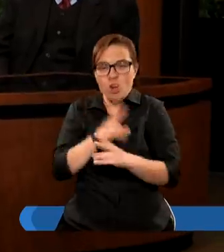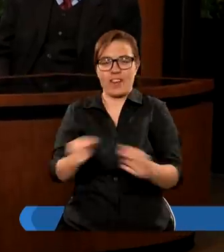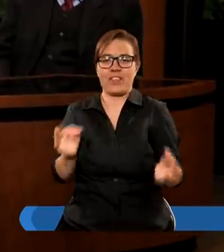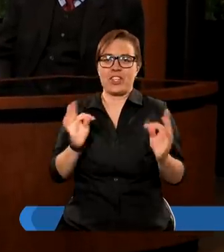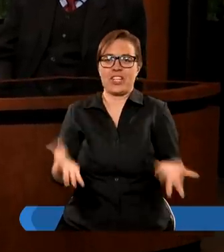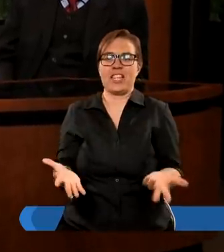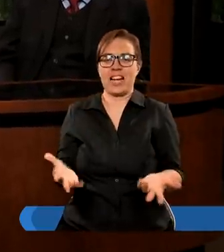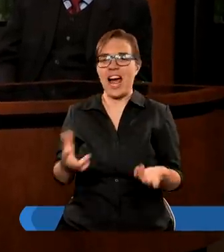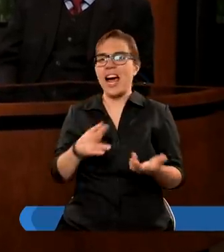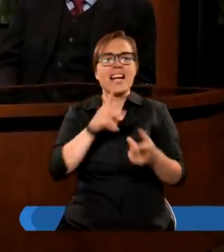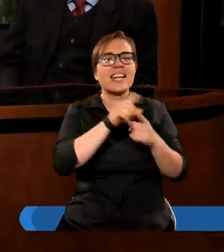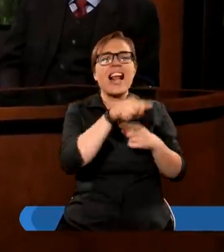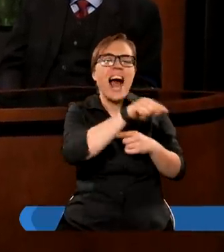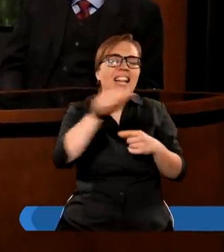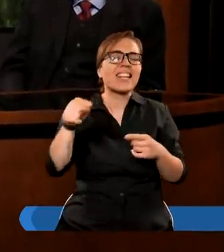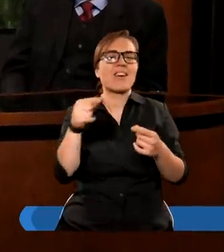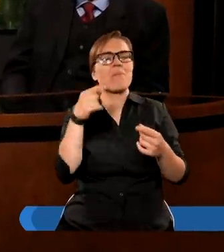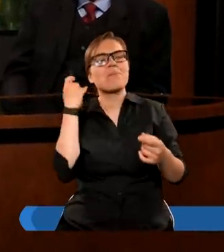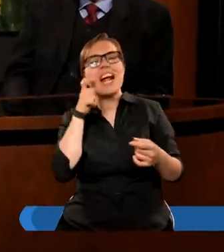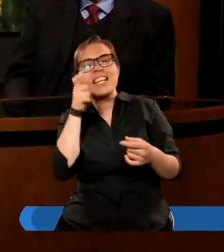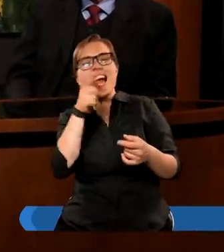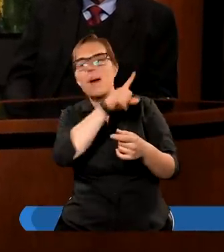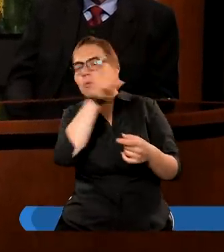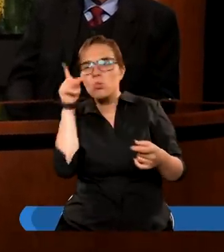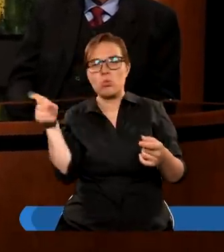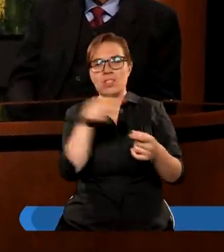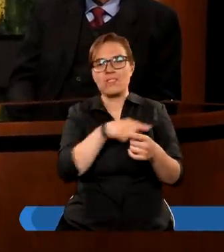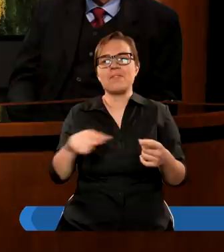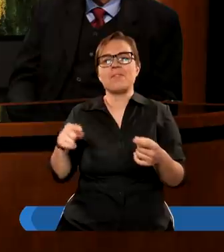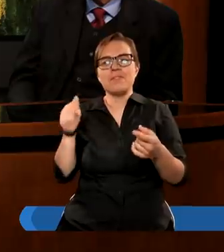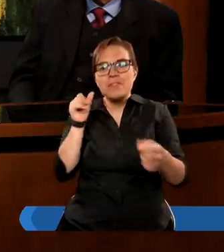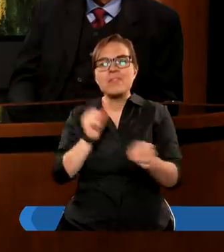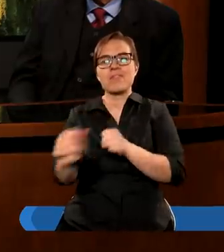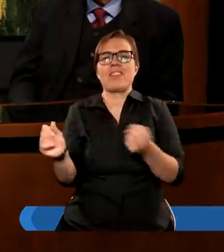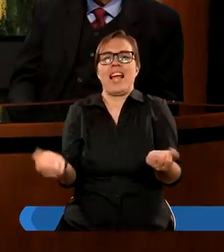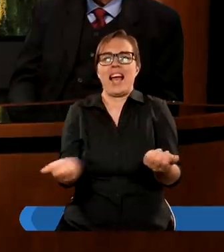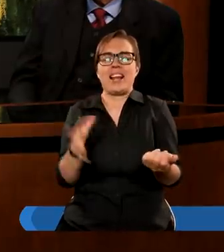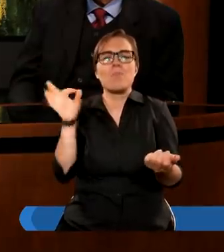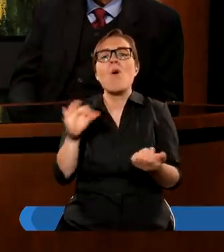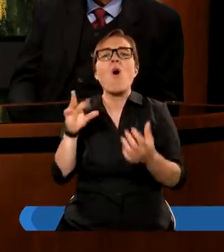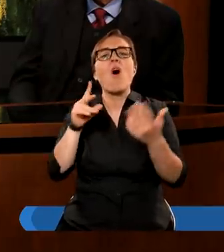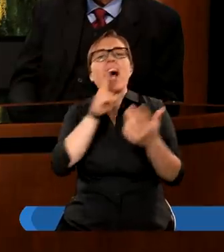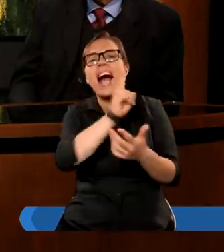przestępców, hitlerowców? Myślę, że dla wszystkich jest nadzieja.